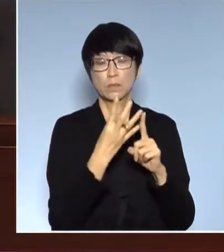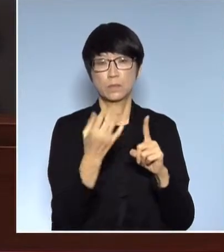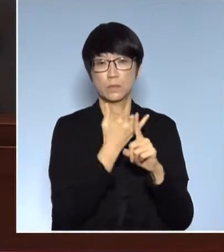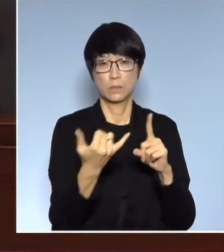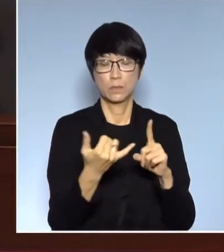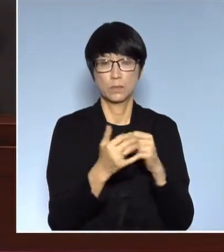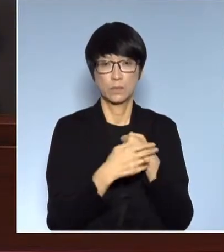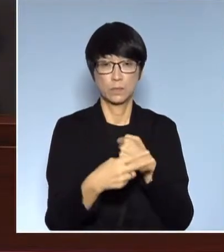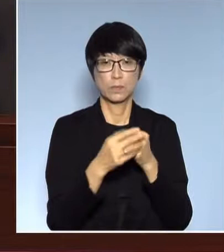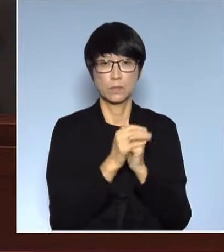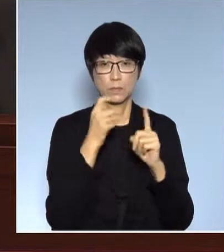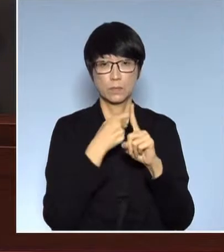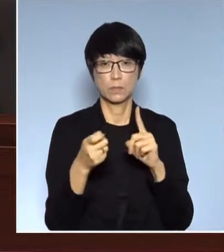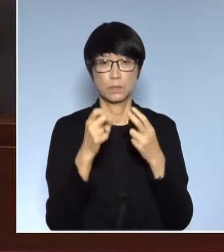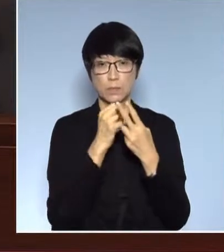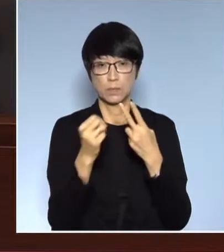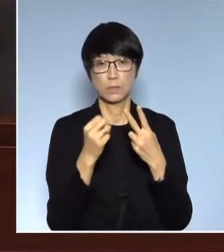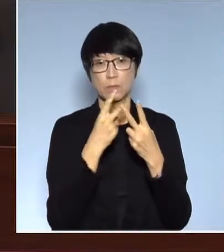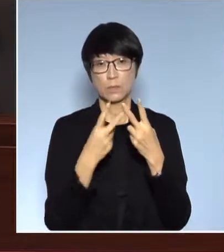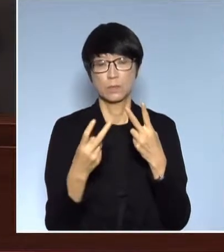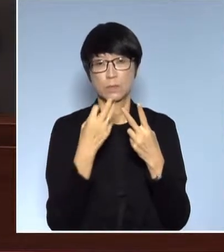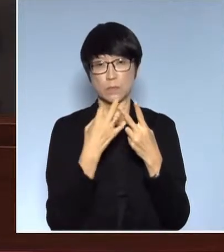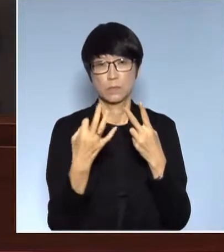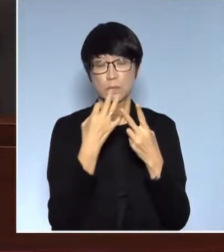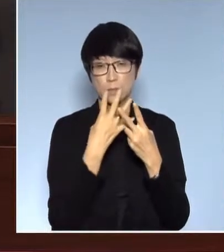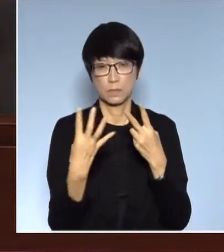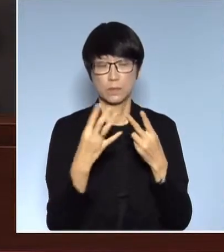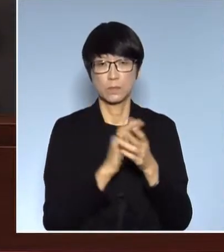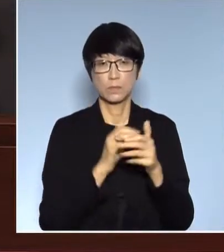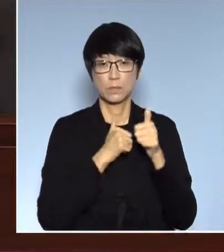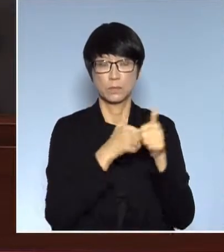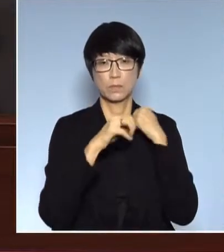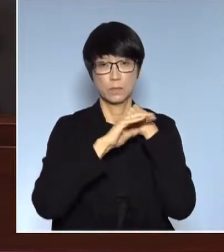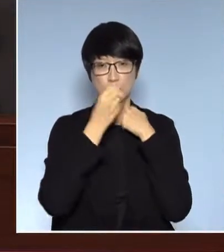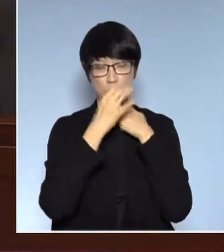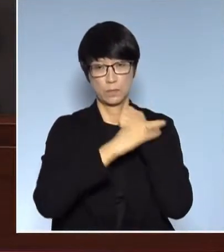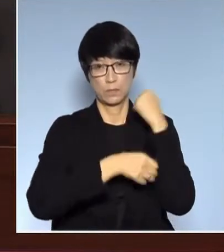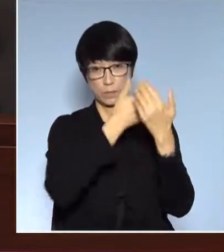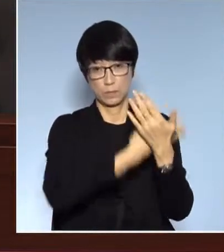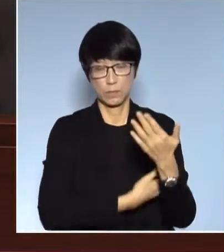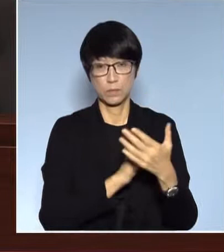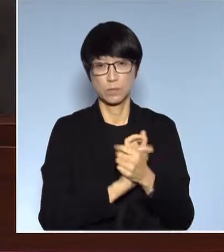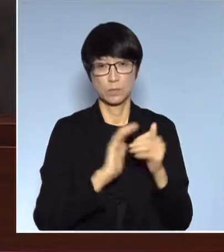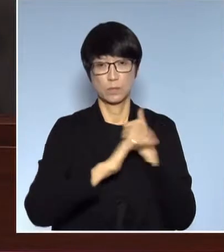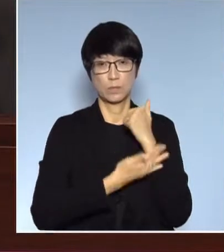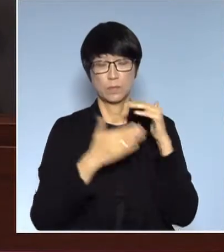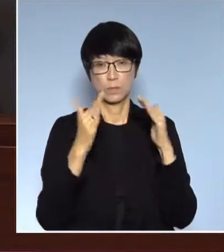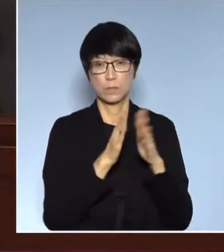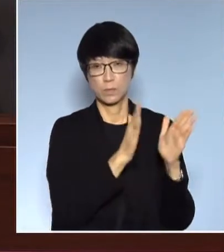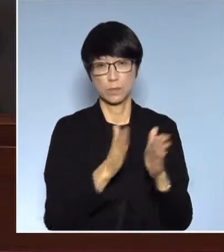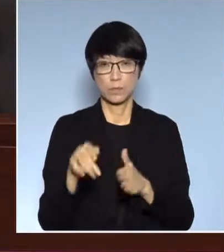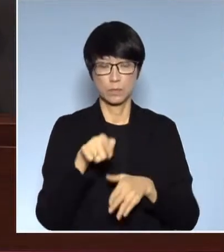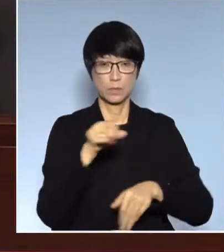的219、22、23、24條遵守香港的法律的那而法律也有權處理這些行為